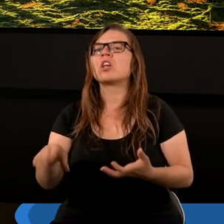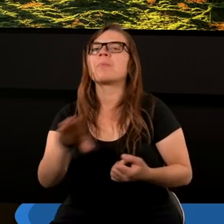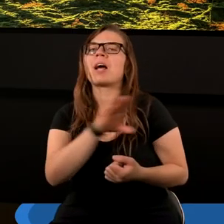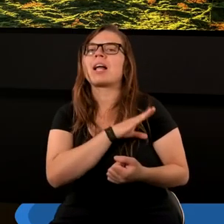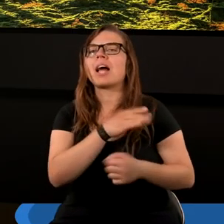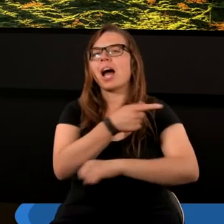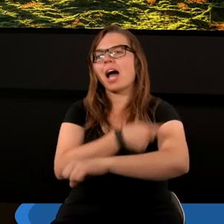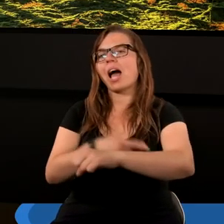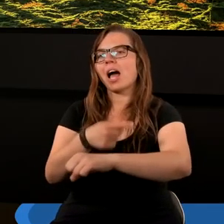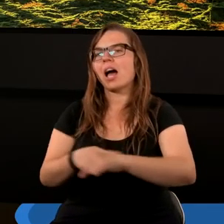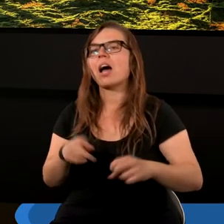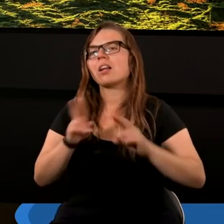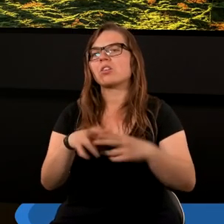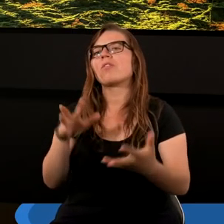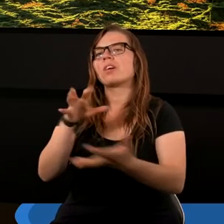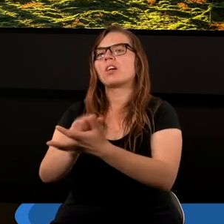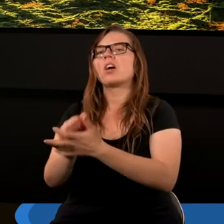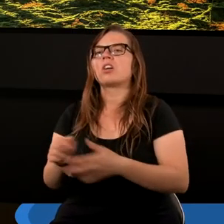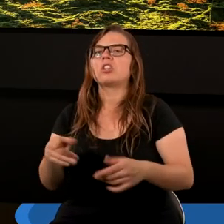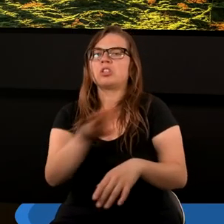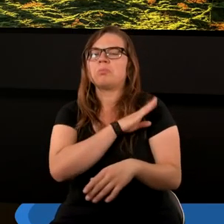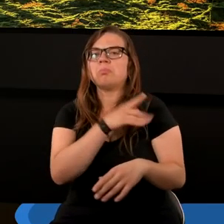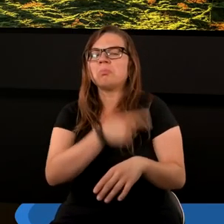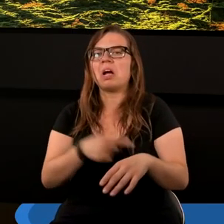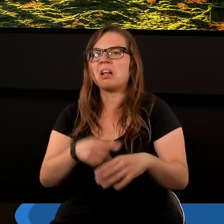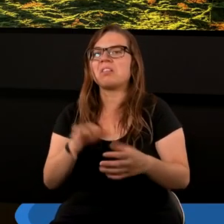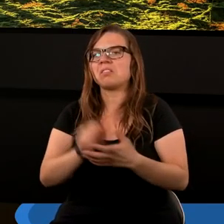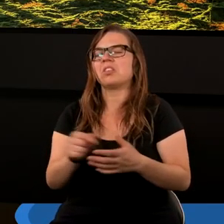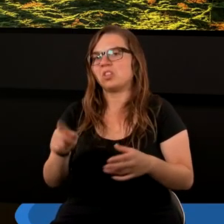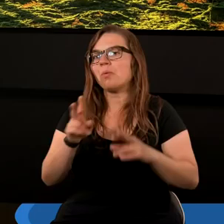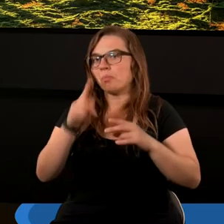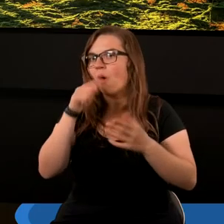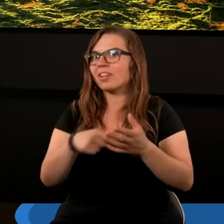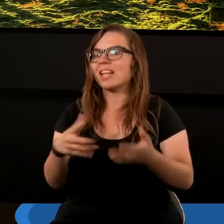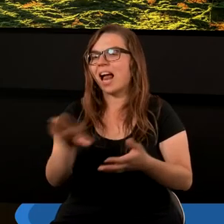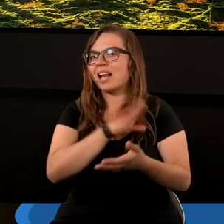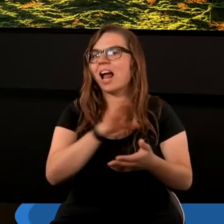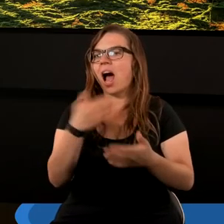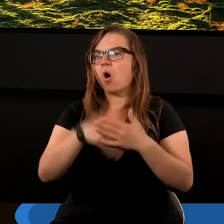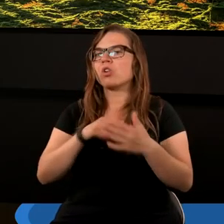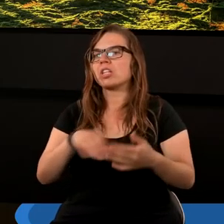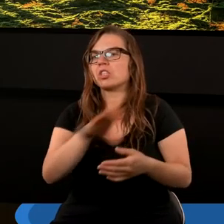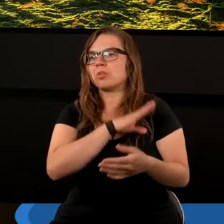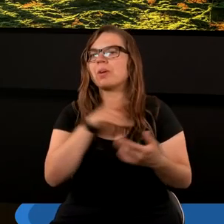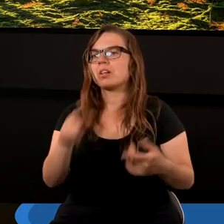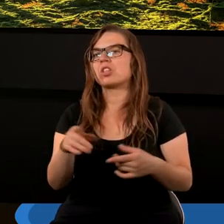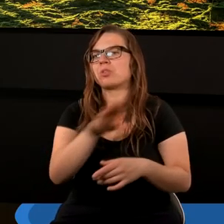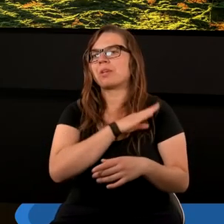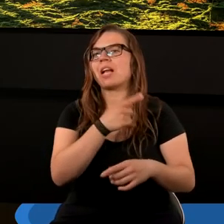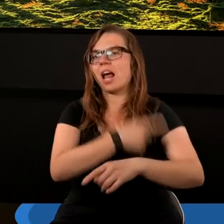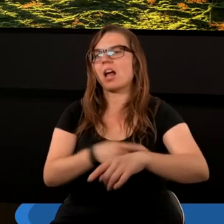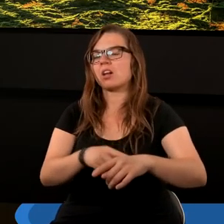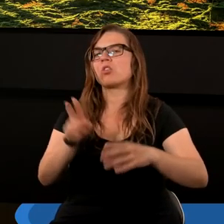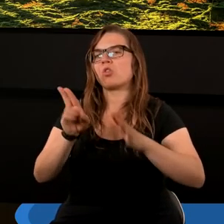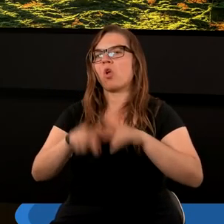śmiertelna rana została wygojona. Śmiertelna rana powinna zakończyć się śmiercią, a jednak śmiertelna rana